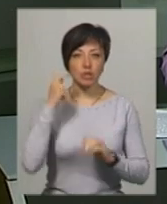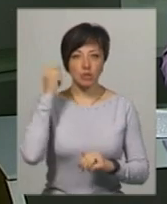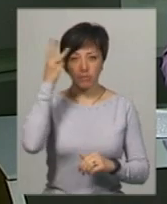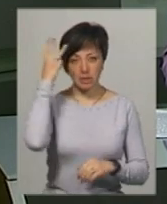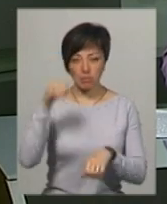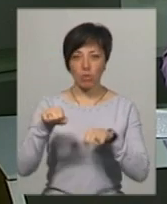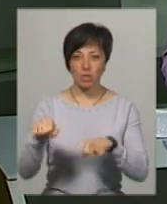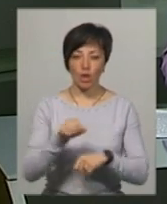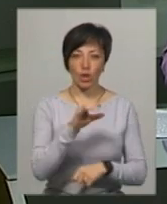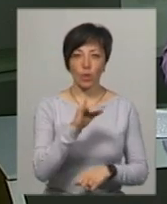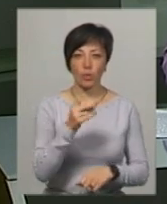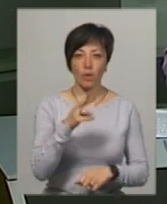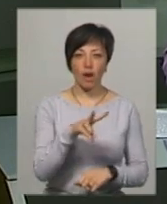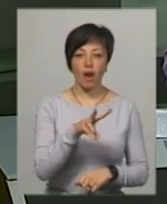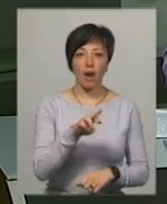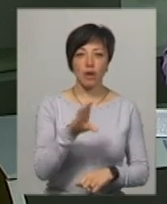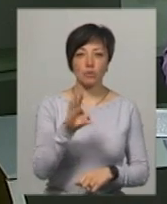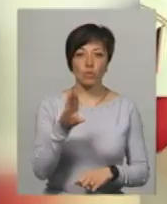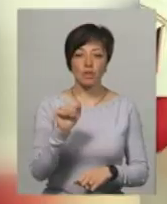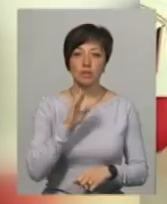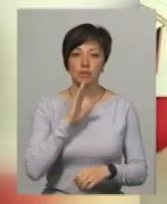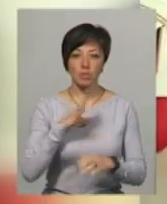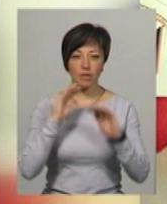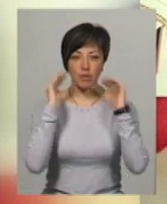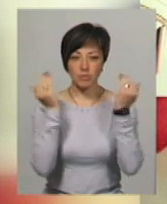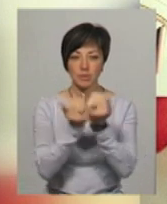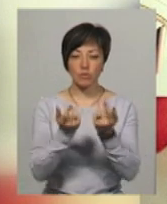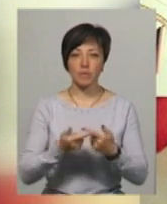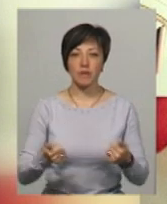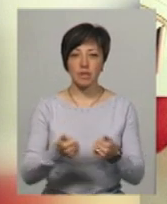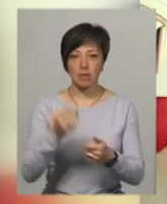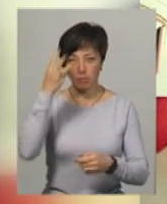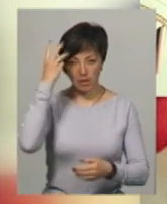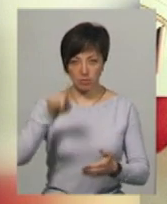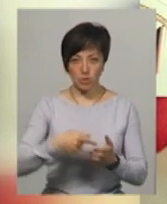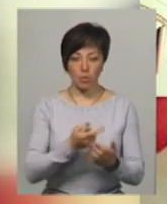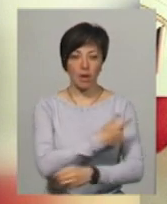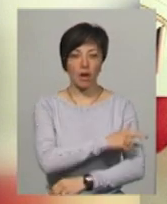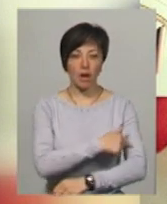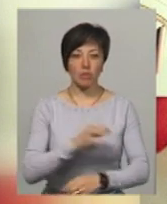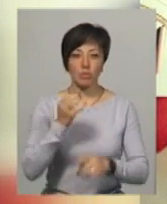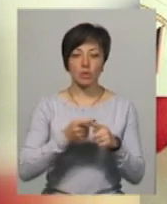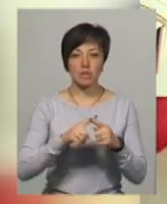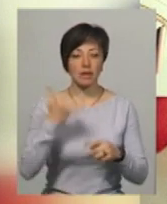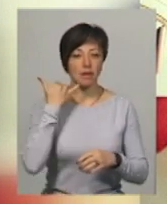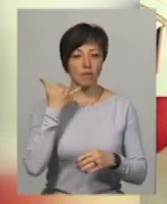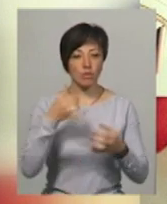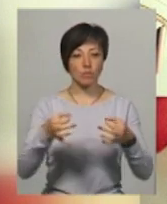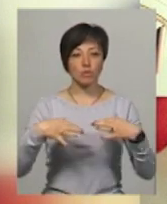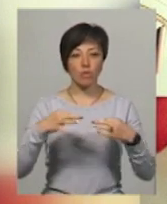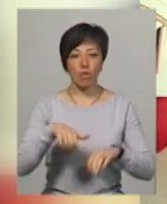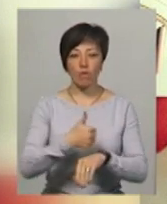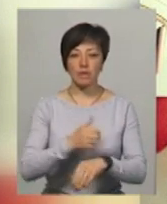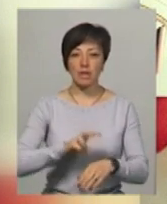хмельницька боксерка Юлія Лясота. Дівчина перебувала в реанімаційному відділенні Хмельницької міської лікарні. Про це нам телефоном розповів